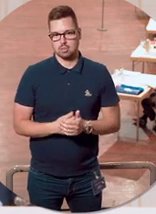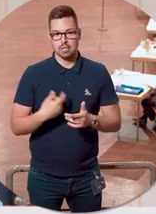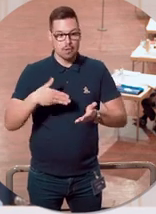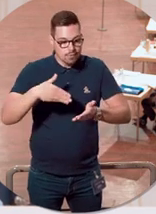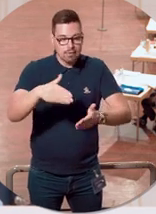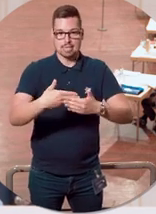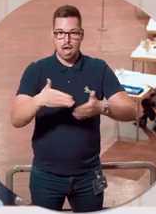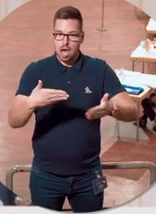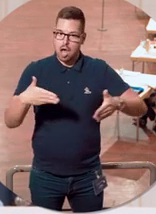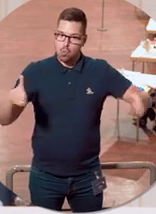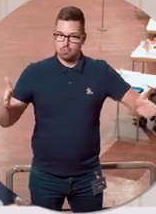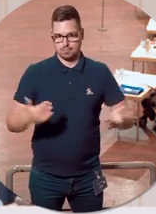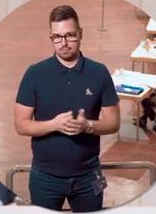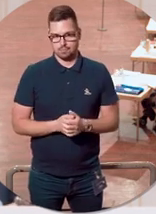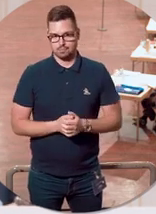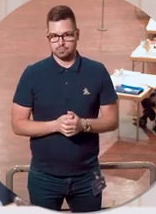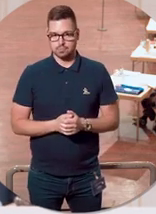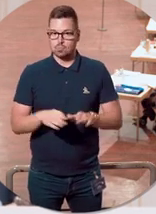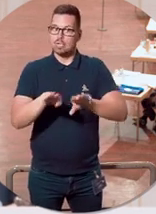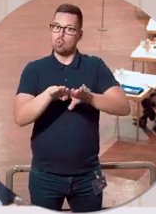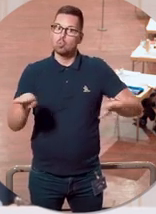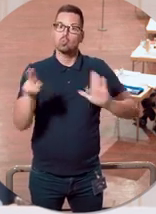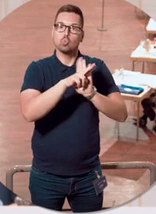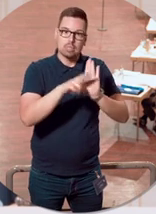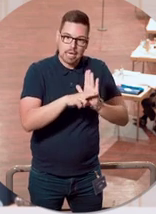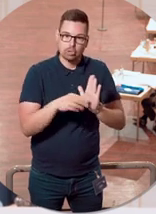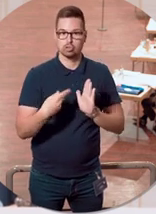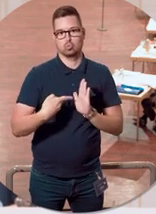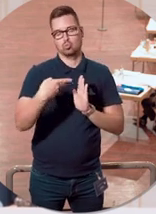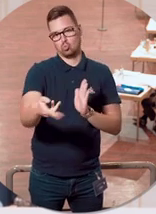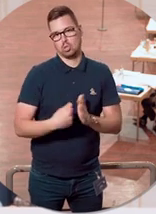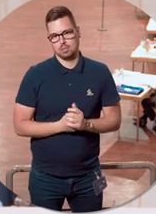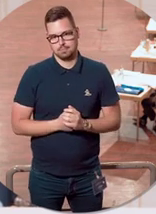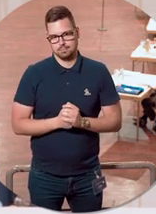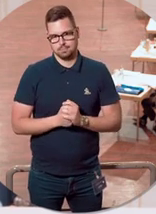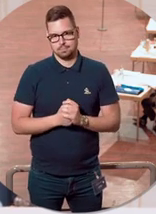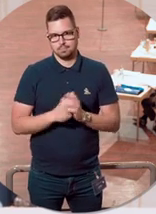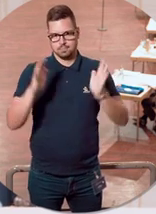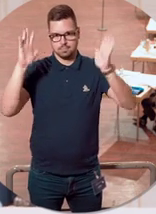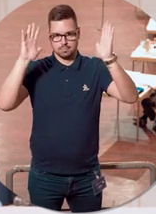weitere Öffnungsschritte zu machen und Grundrechtseinschränkungen zurückzunehmen, meine Damen und Herren.